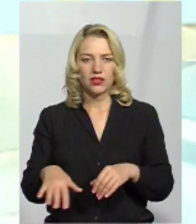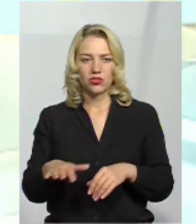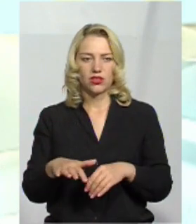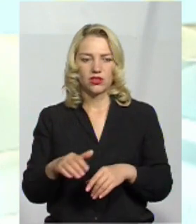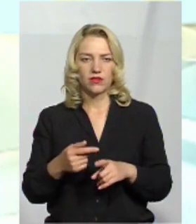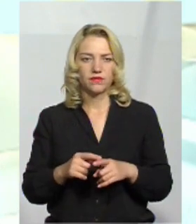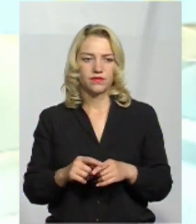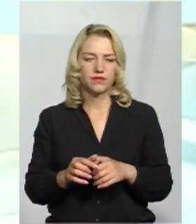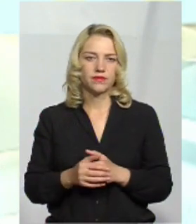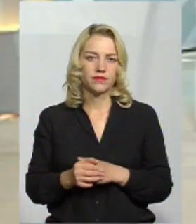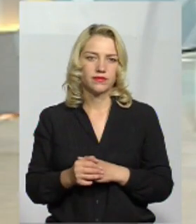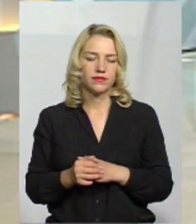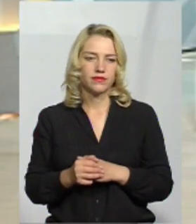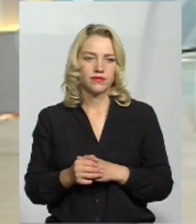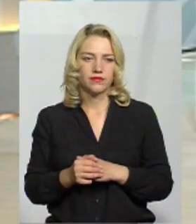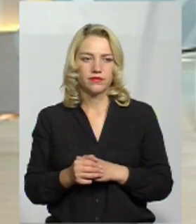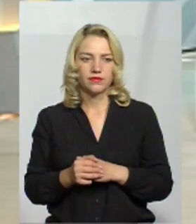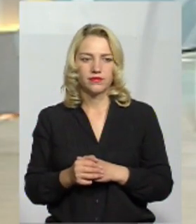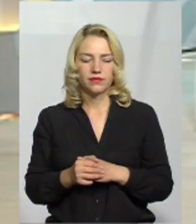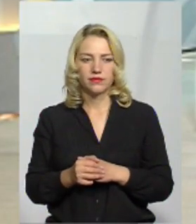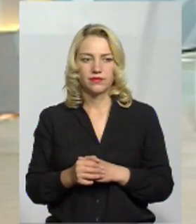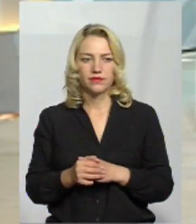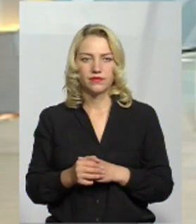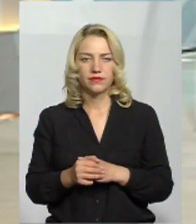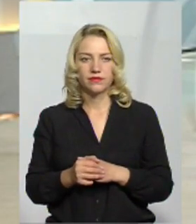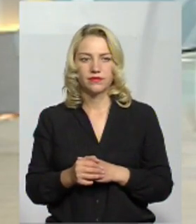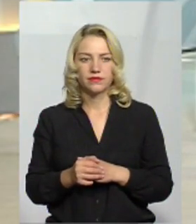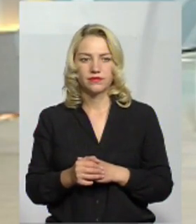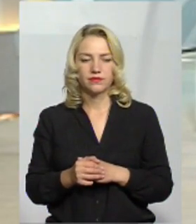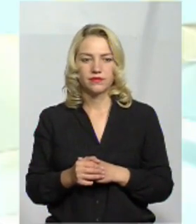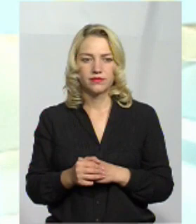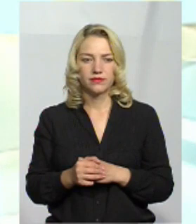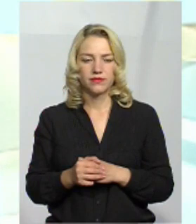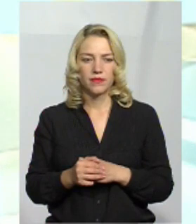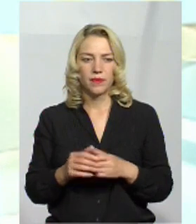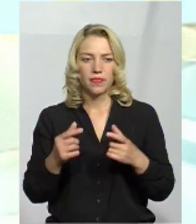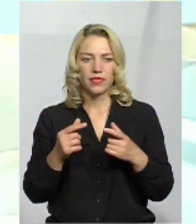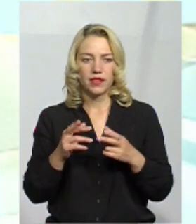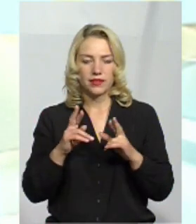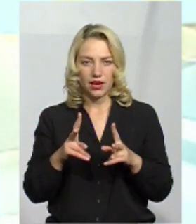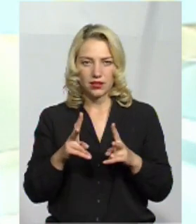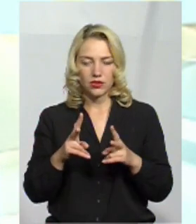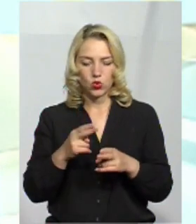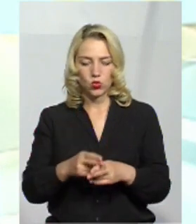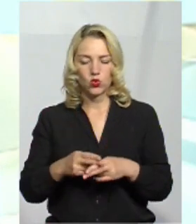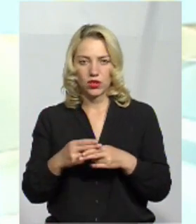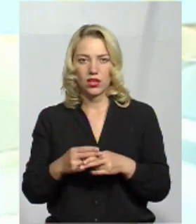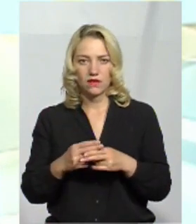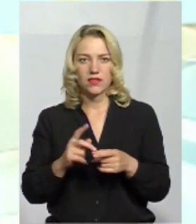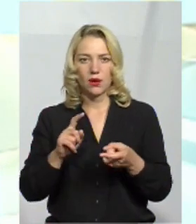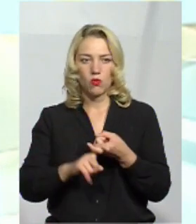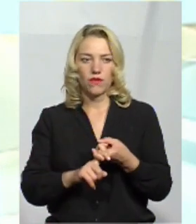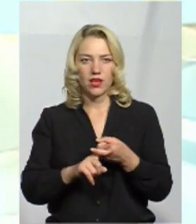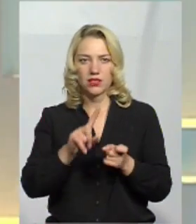просто почав рахувати, де я знаю, де вони створювалися і було багато шуму. Так. Які, ага, як? Дунаївці пов